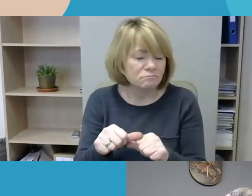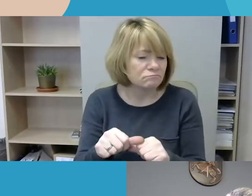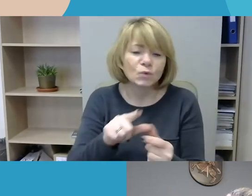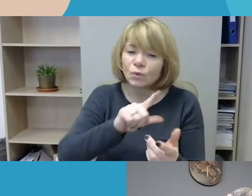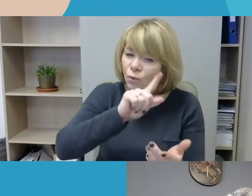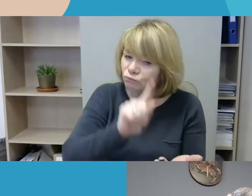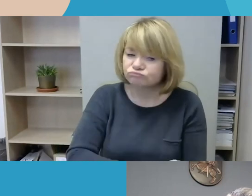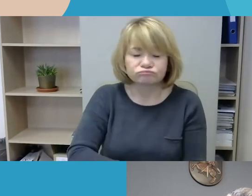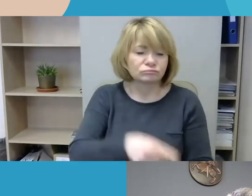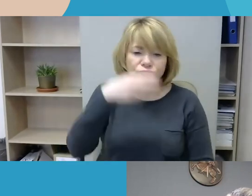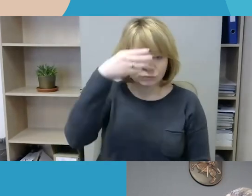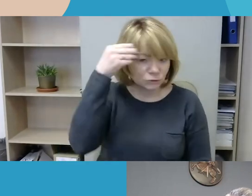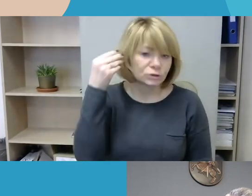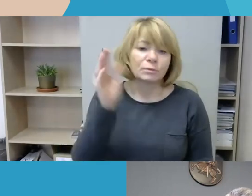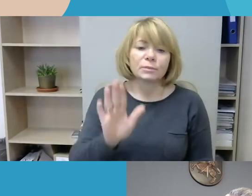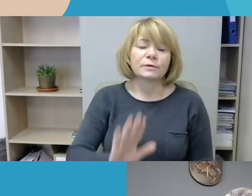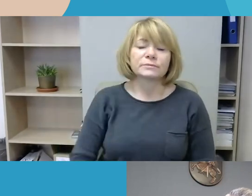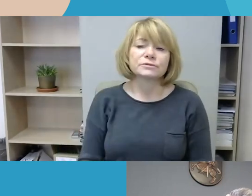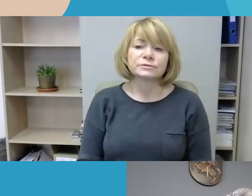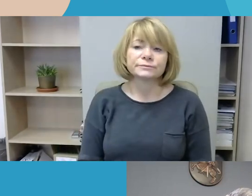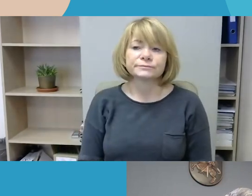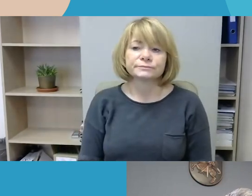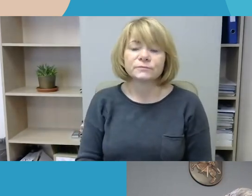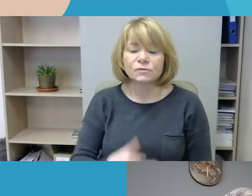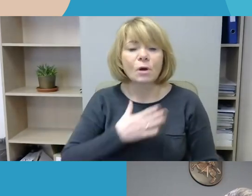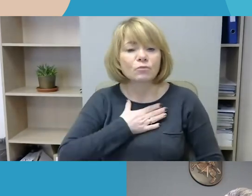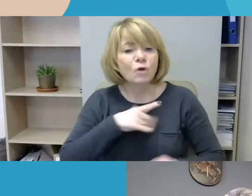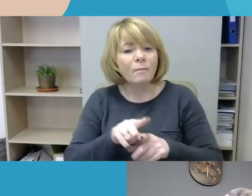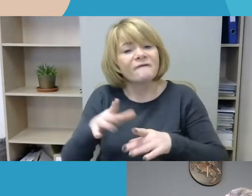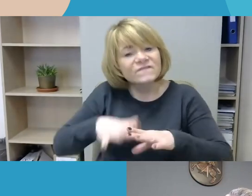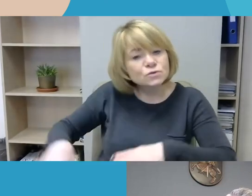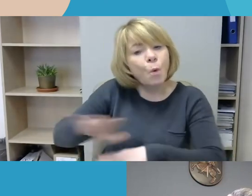prevencija, tai yra mūsų visuomenės ūkdymas,